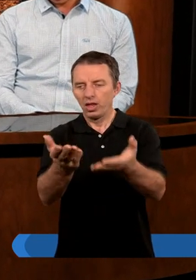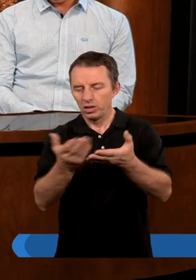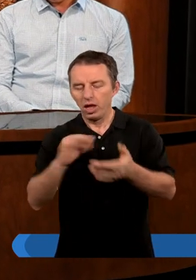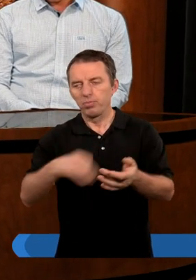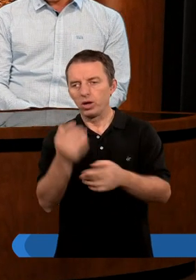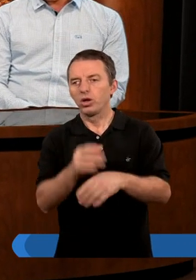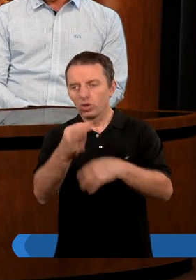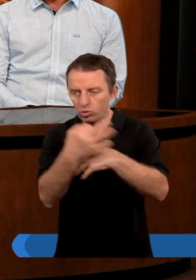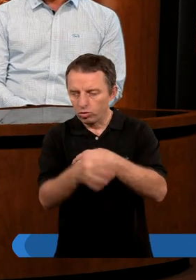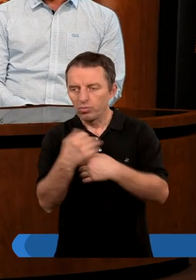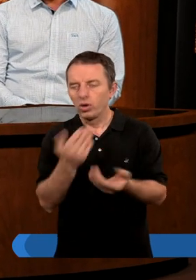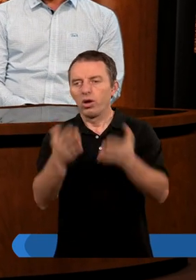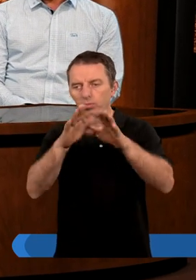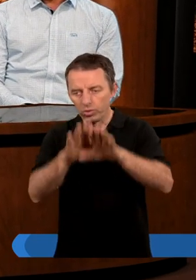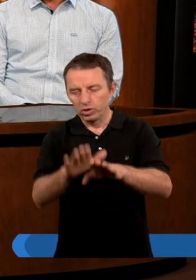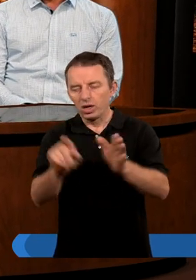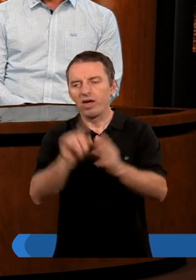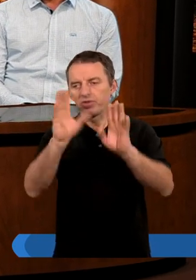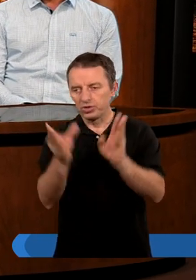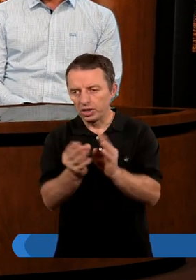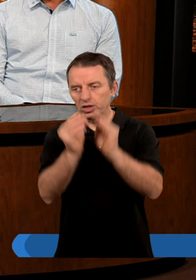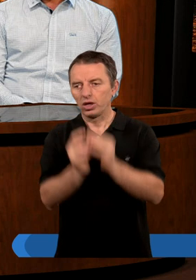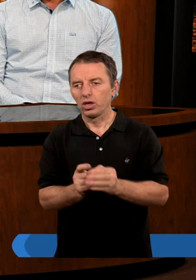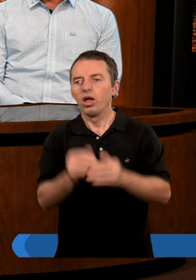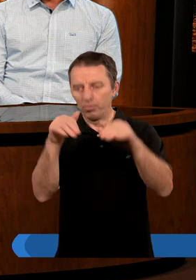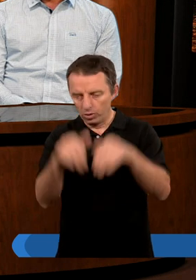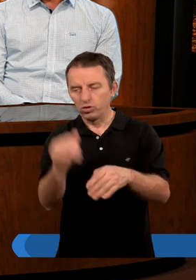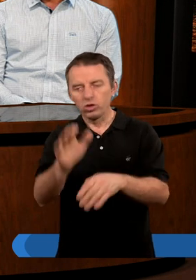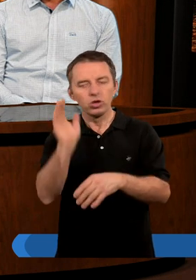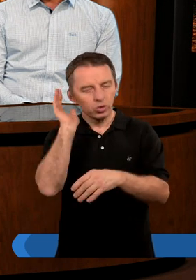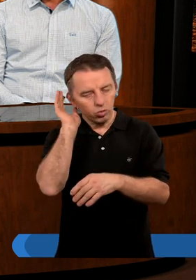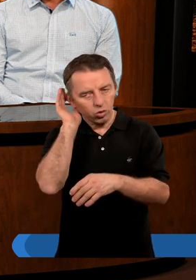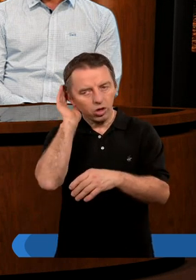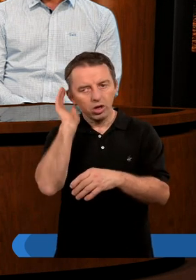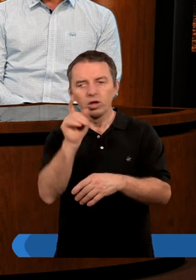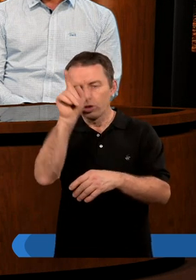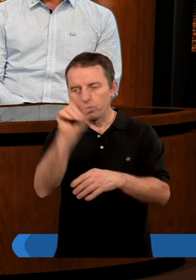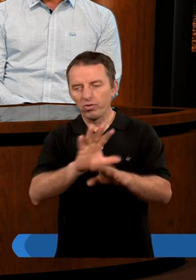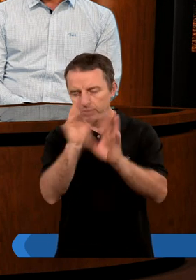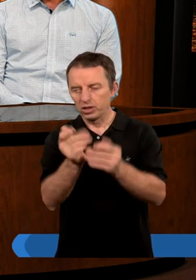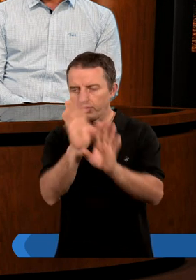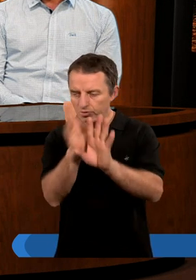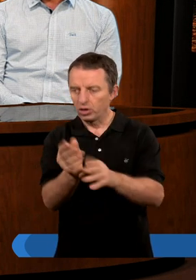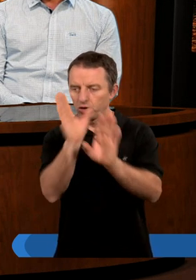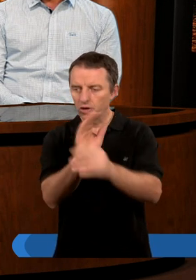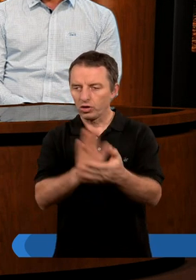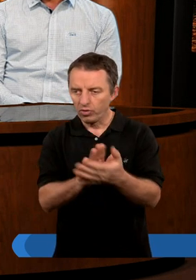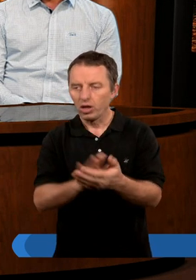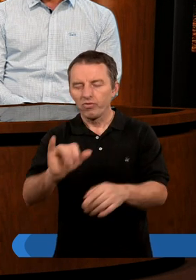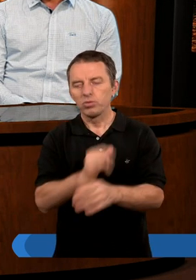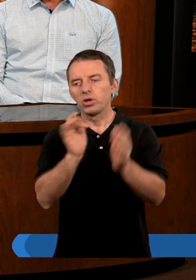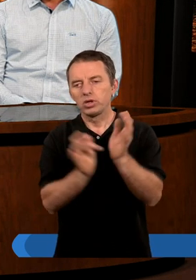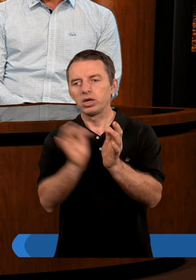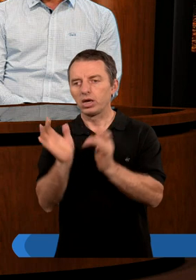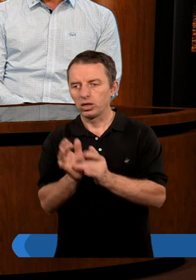Daj, Panie, aby to studium było błogosławieństwem dla wszystkich, którzy mogli Go wysłuchać. Niech Tobie będzie za wszystko, Panie, cześć i chwała.